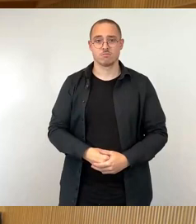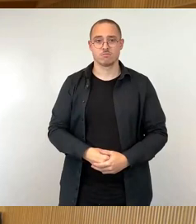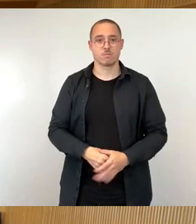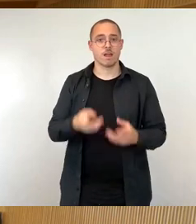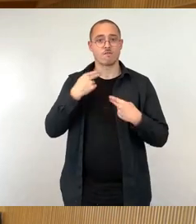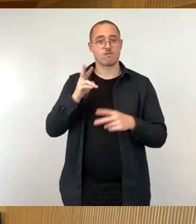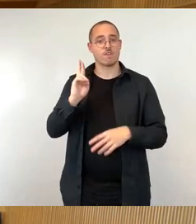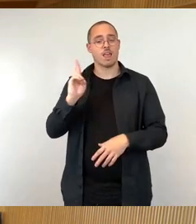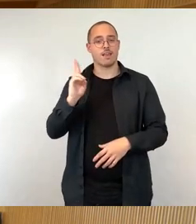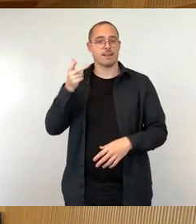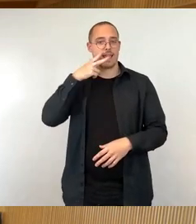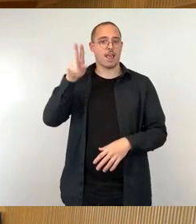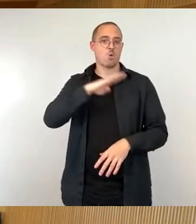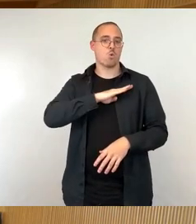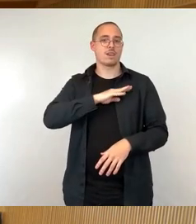Kühn.